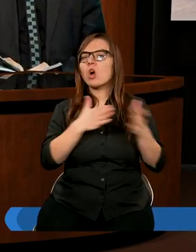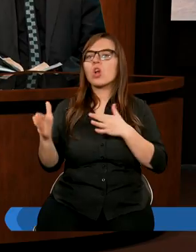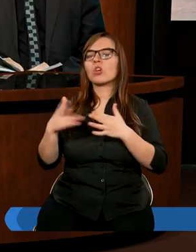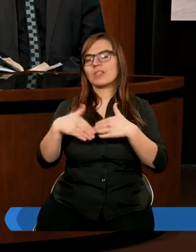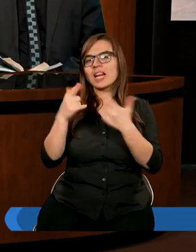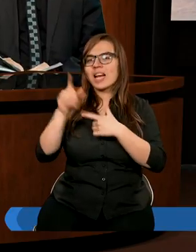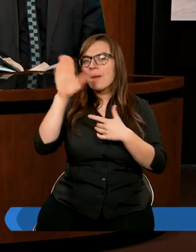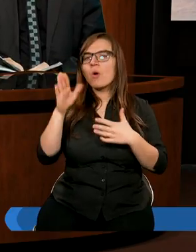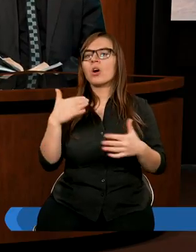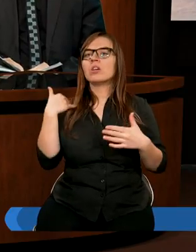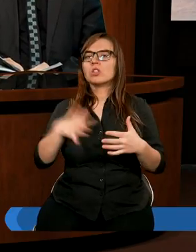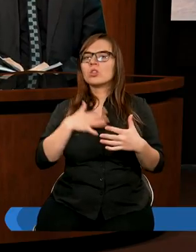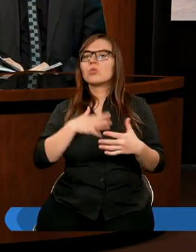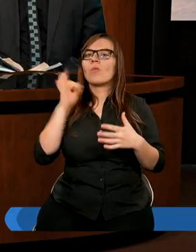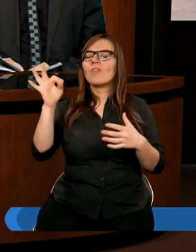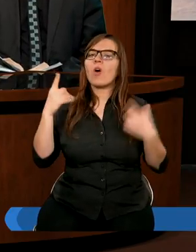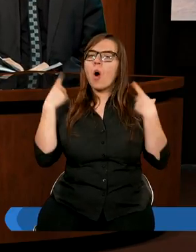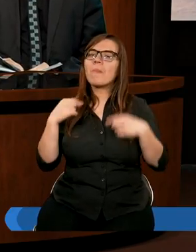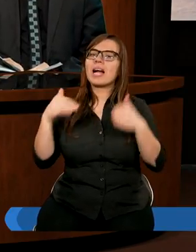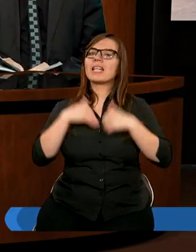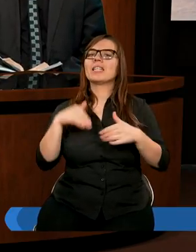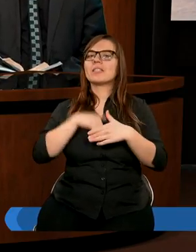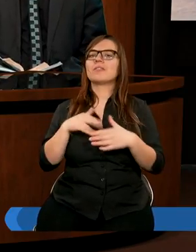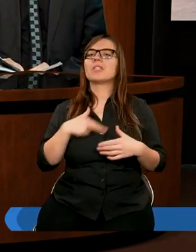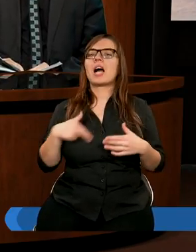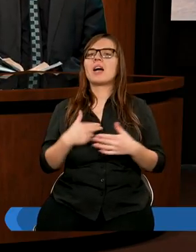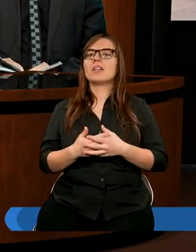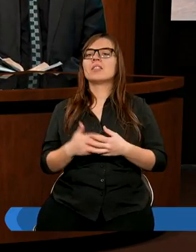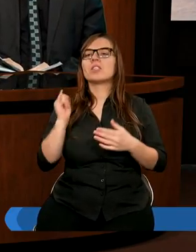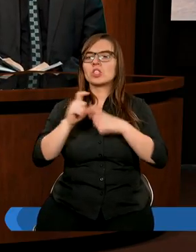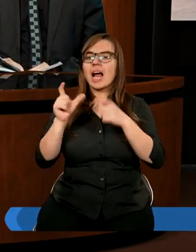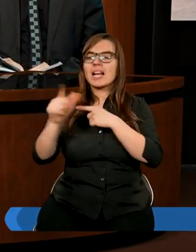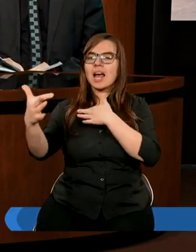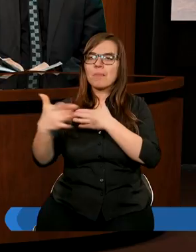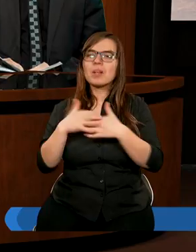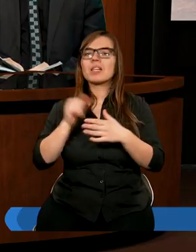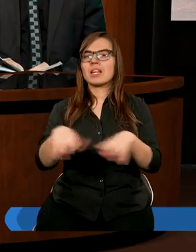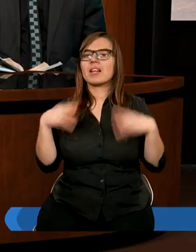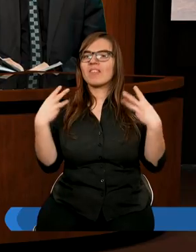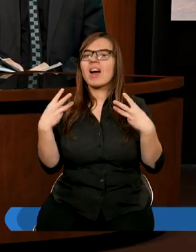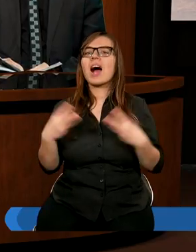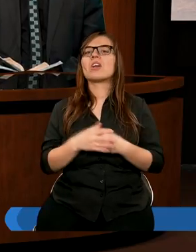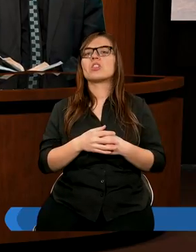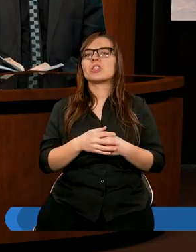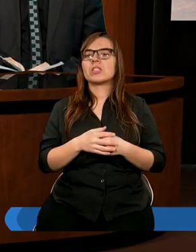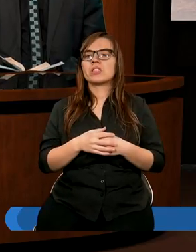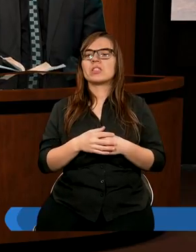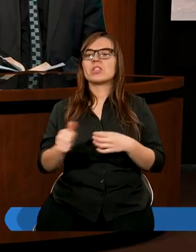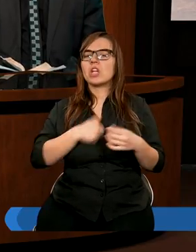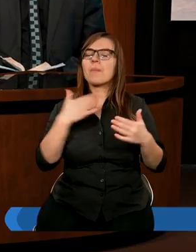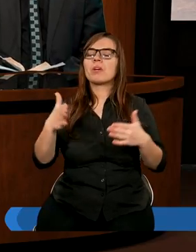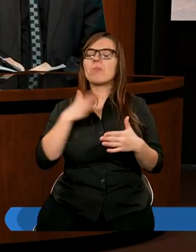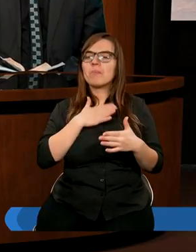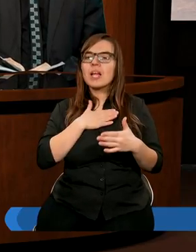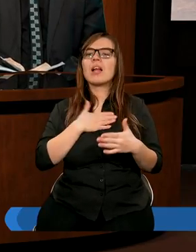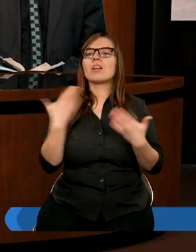dzień dla Boga, czas dla Boga jest bardzo potrzebny, ale też czas dla bliźniego jest bardzo potrzebny, żebyśmy